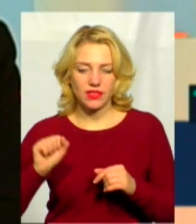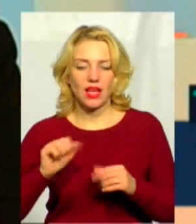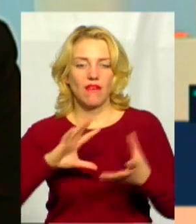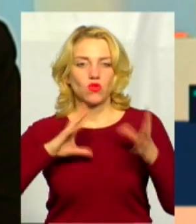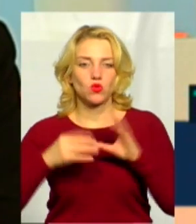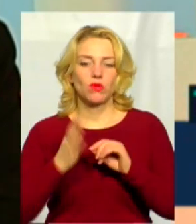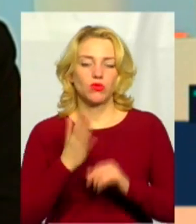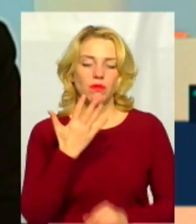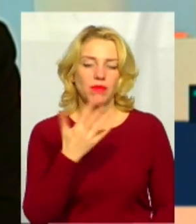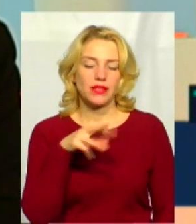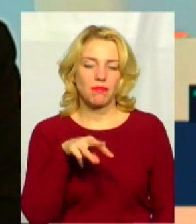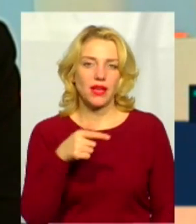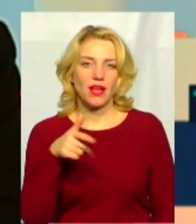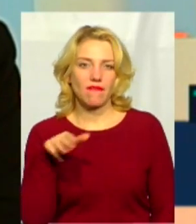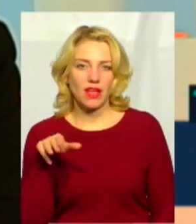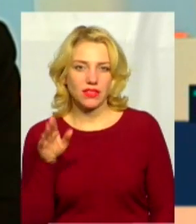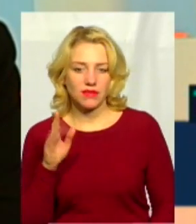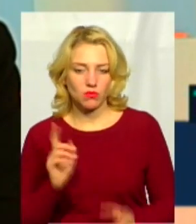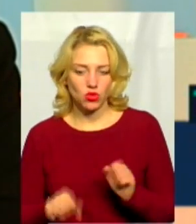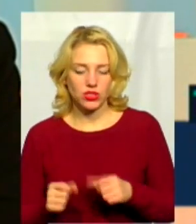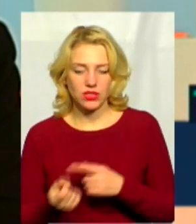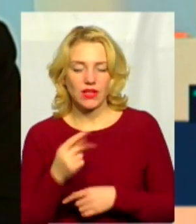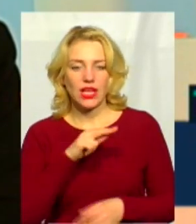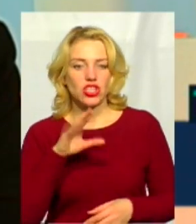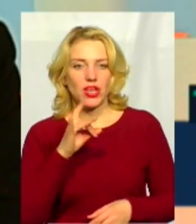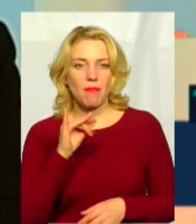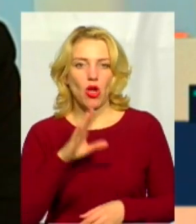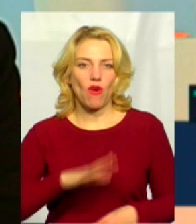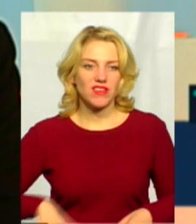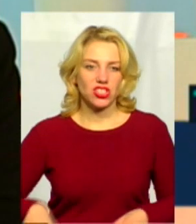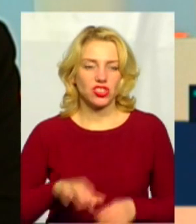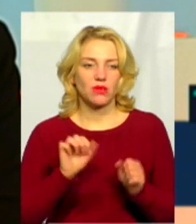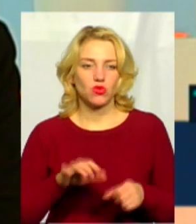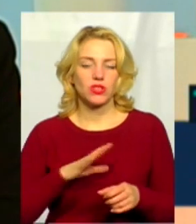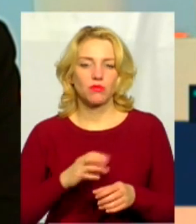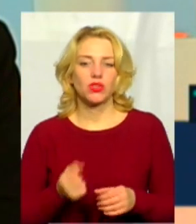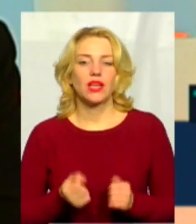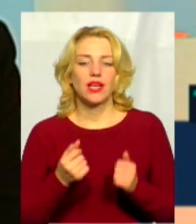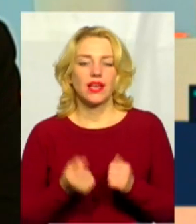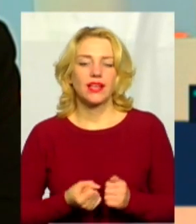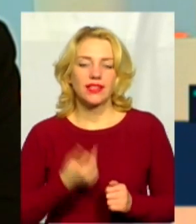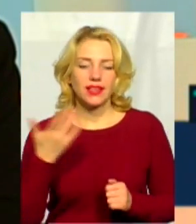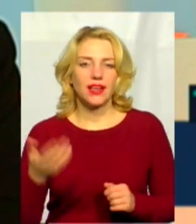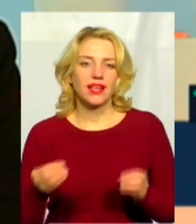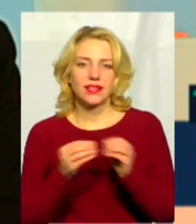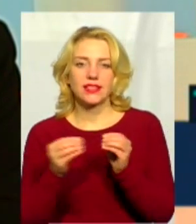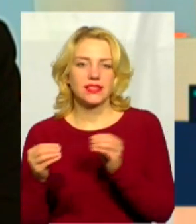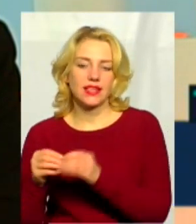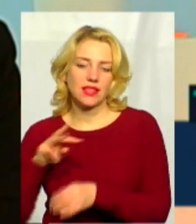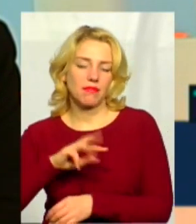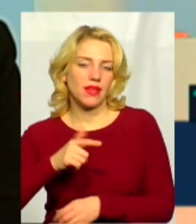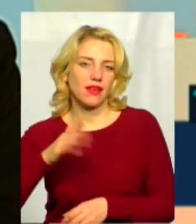'явитися. По потужності в Чемеровеченні не скажу, але це точно буде декілька десятків мегават. І ми зараз ведемо проєкт,